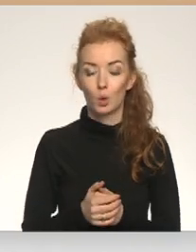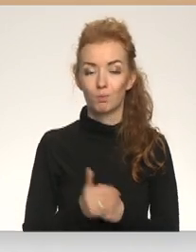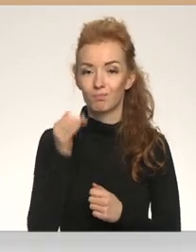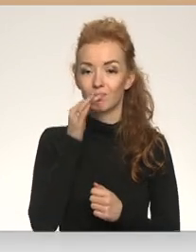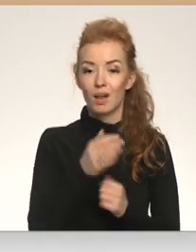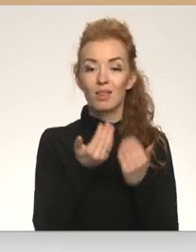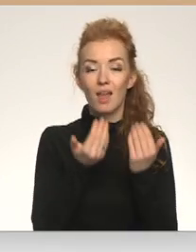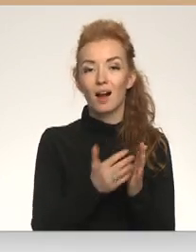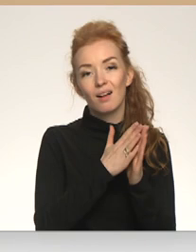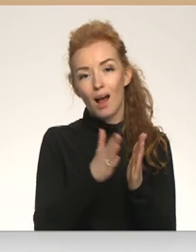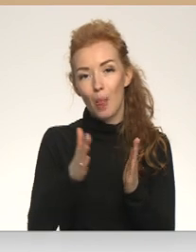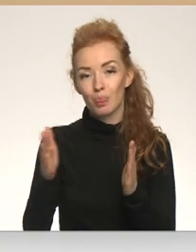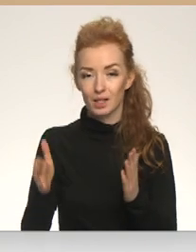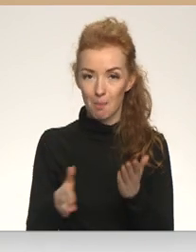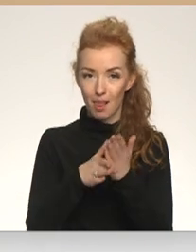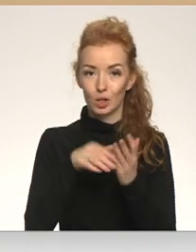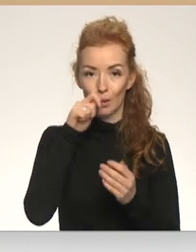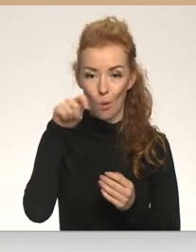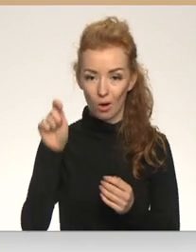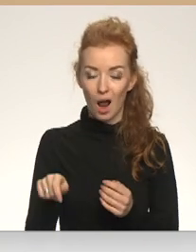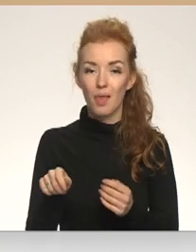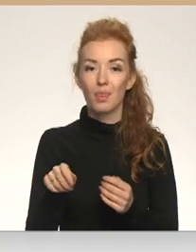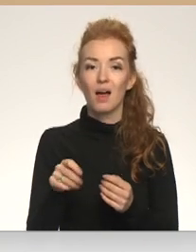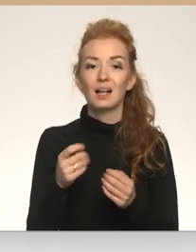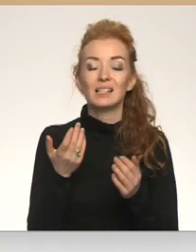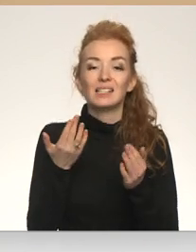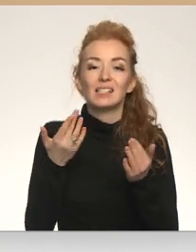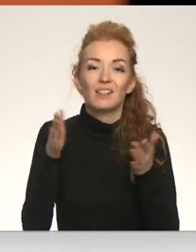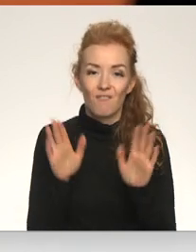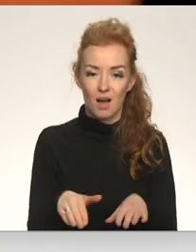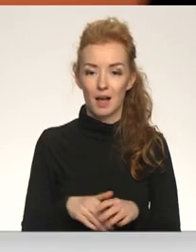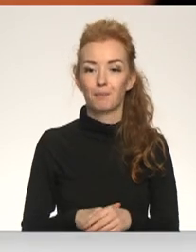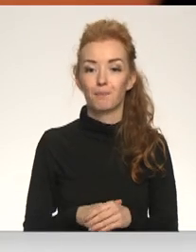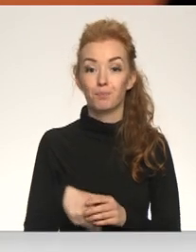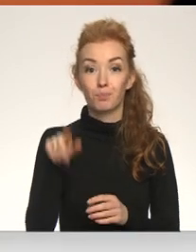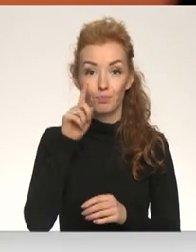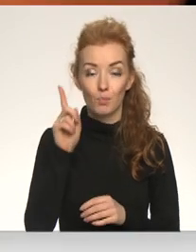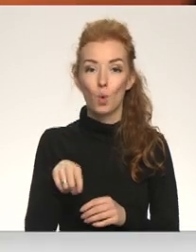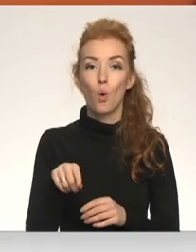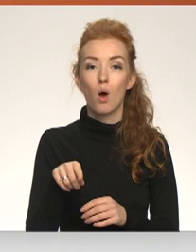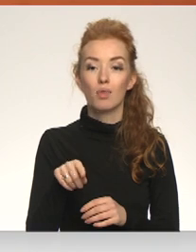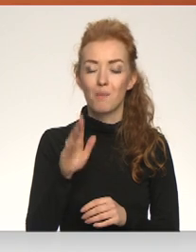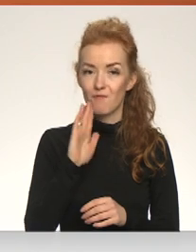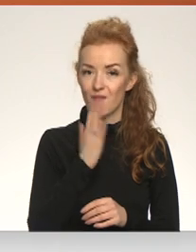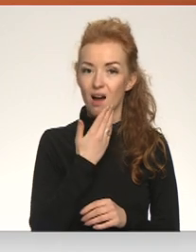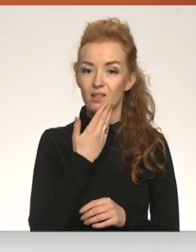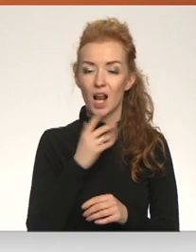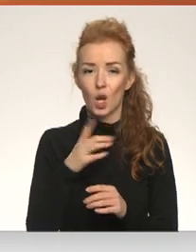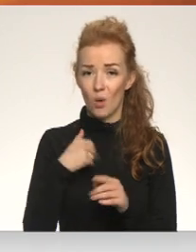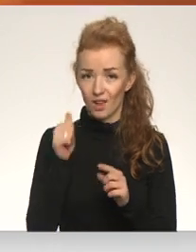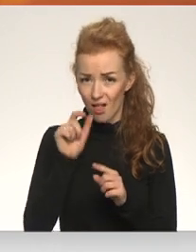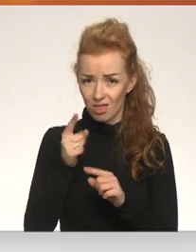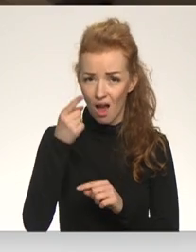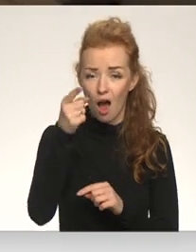palīdz Ukrainai, kā no viņš var. Protams, kā vasara tas ir ļoti tālu